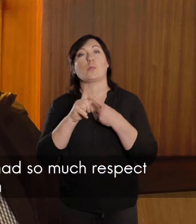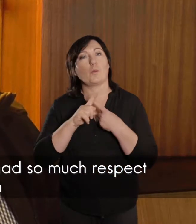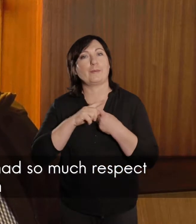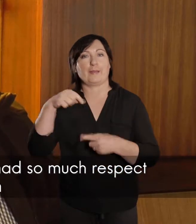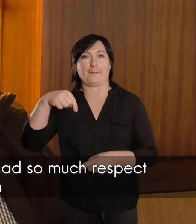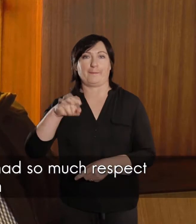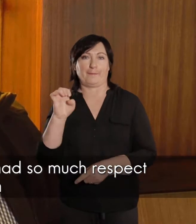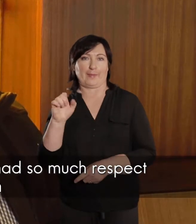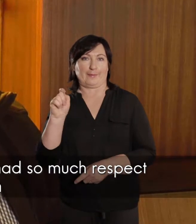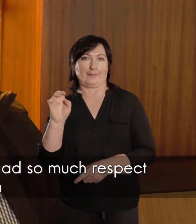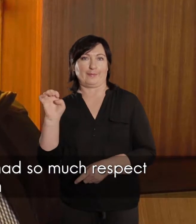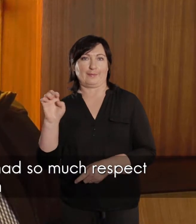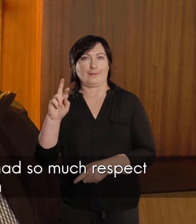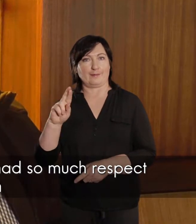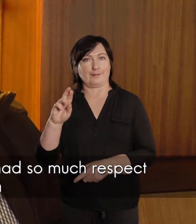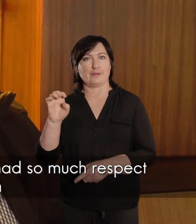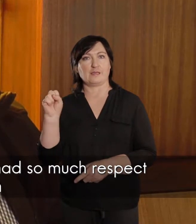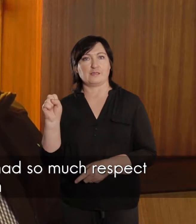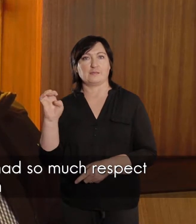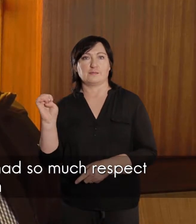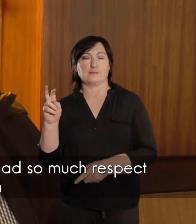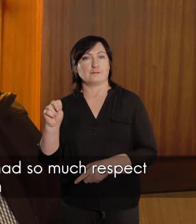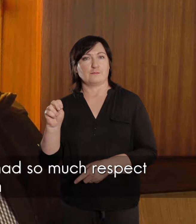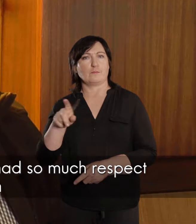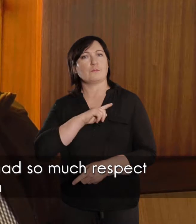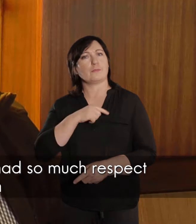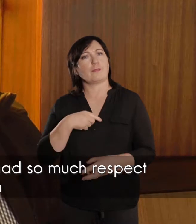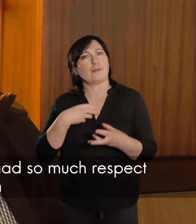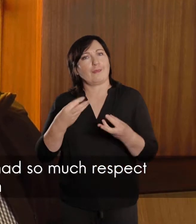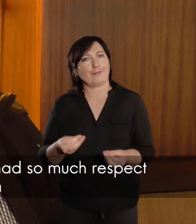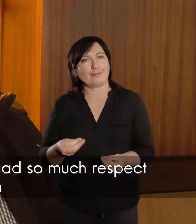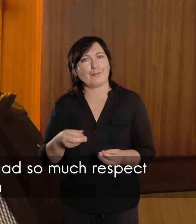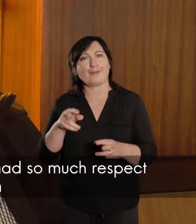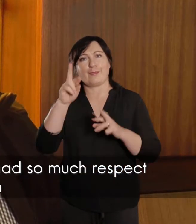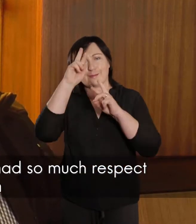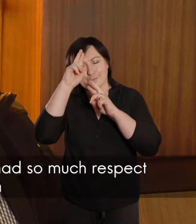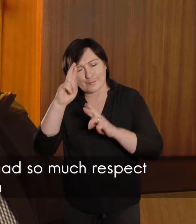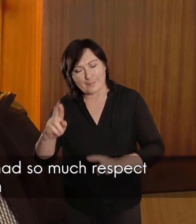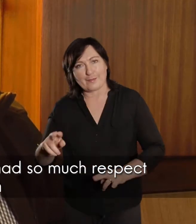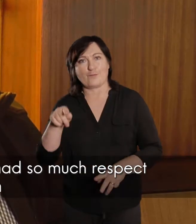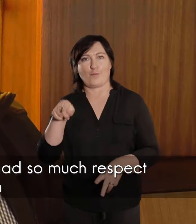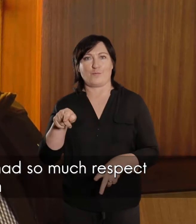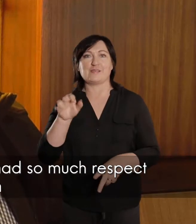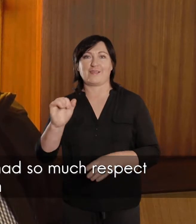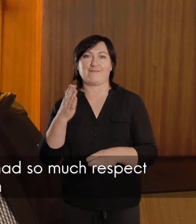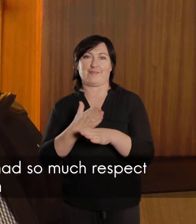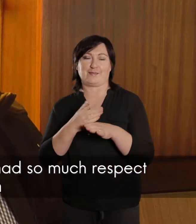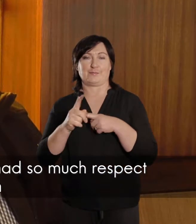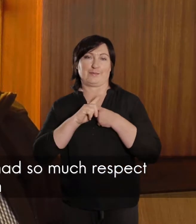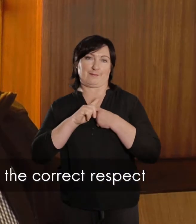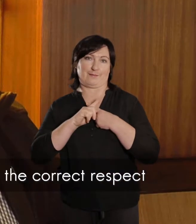Pietersen want ek het zo veel respect vir sy persoon gehad en vir sy amp